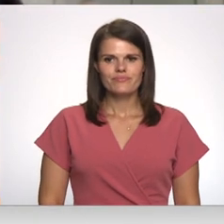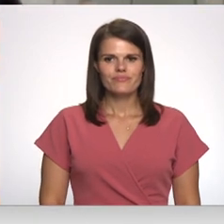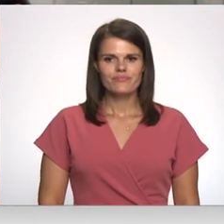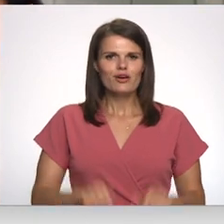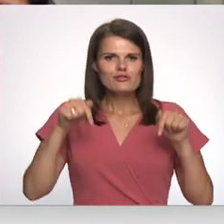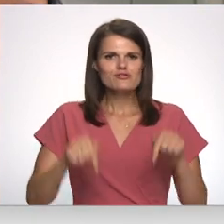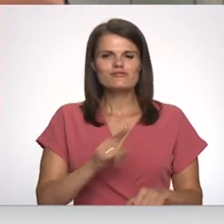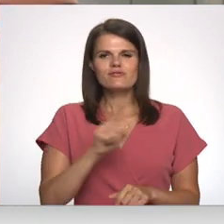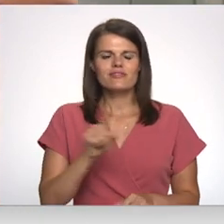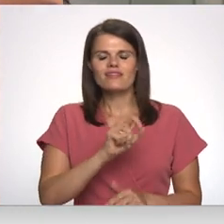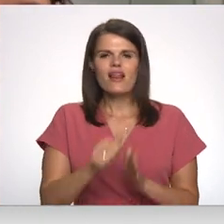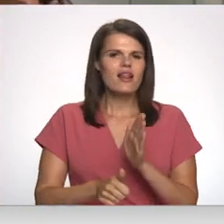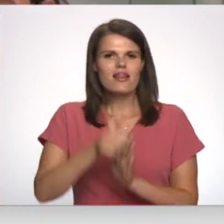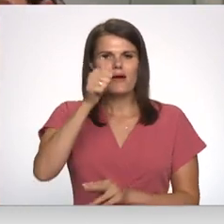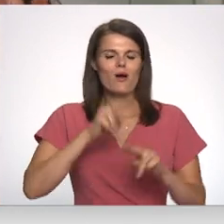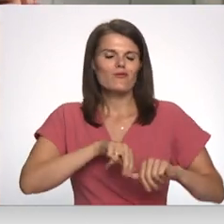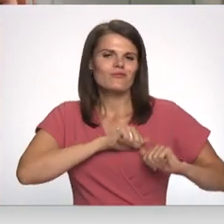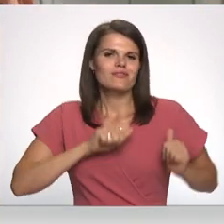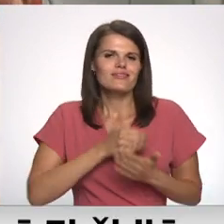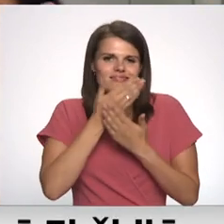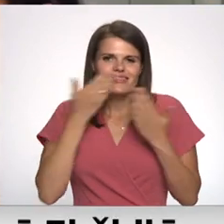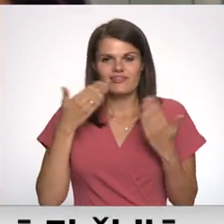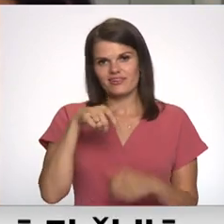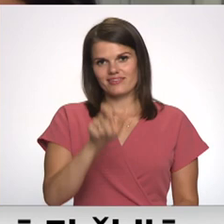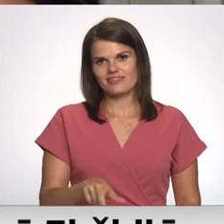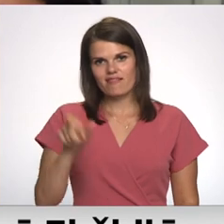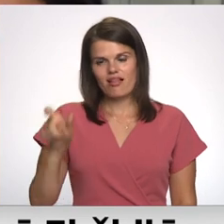Šeit ir paši labākie un sirsnīgākie cilvēki.